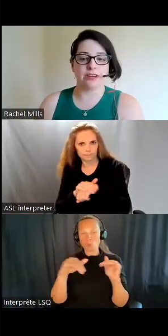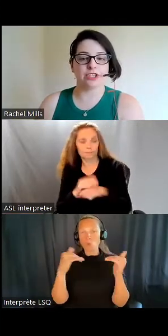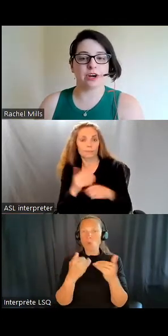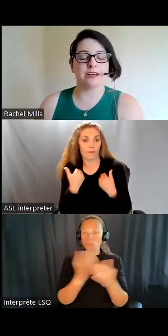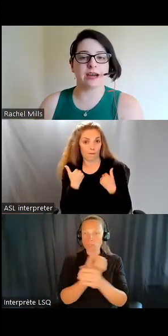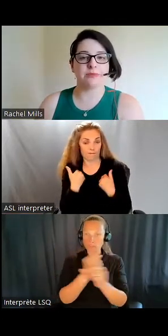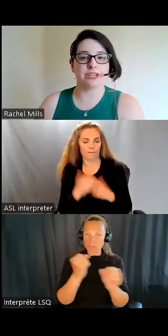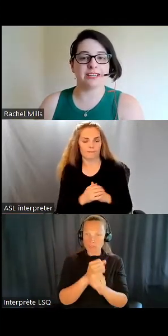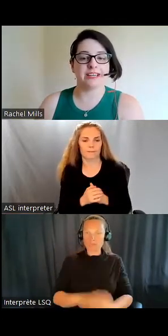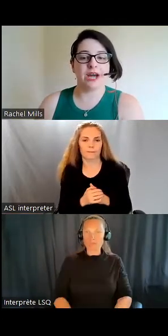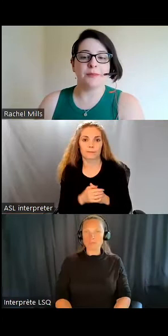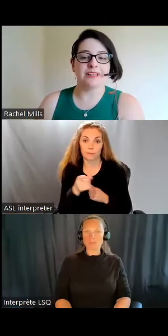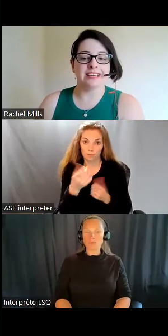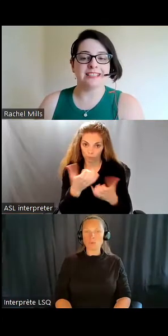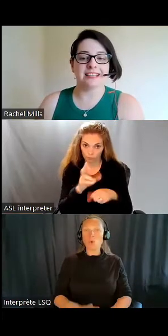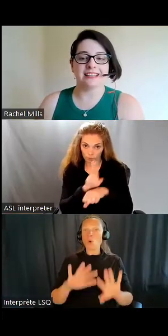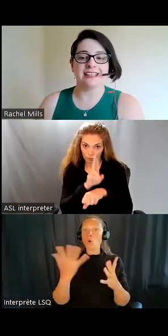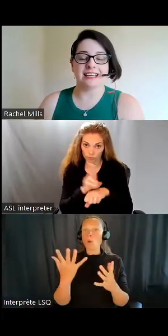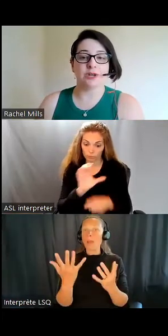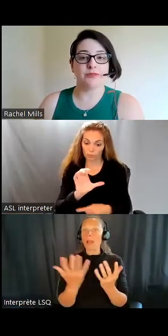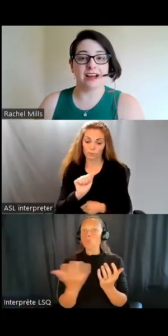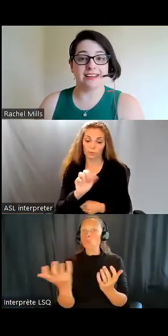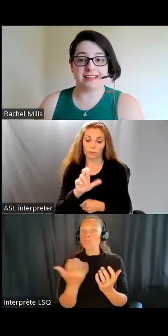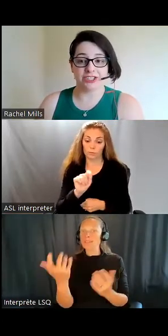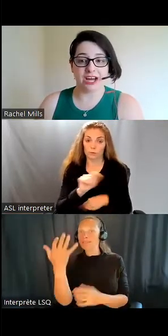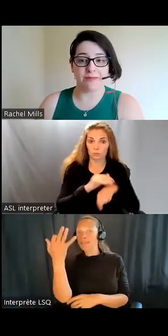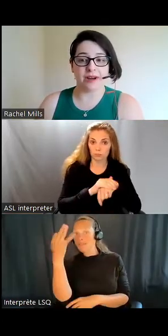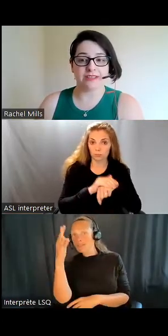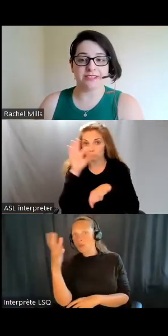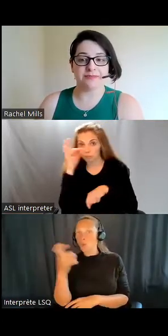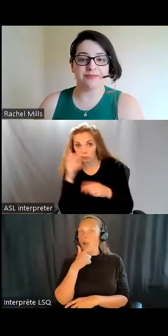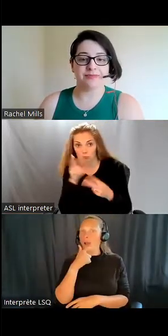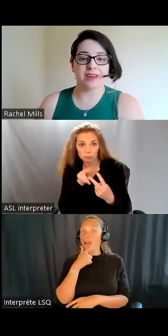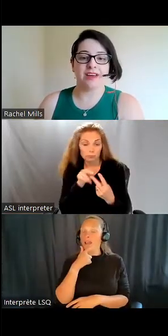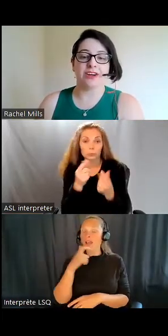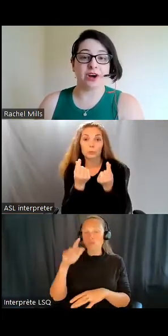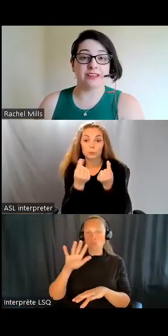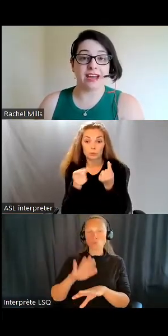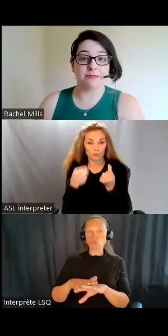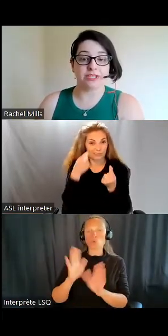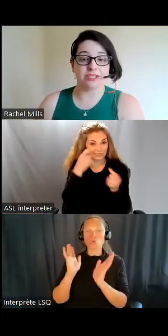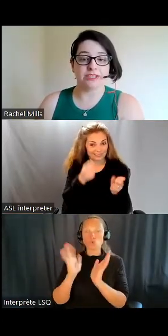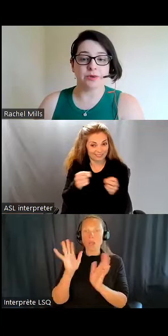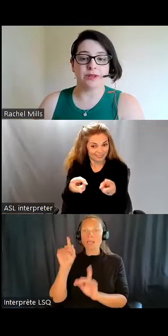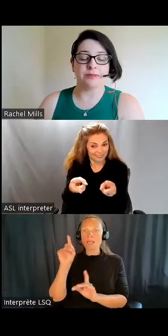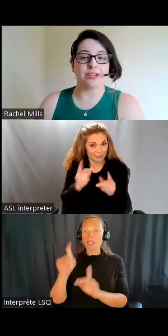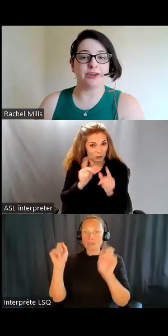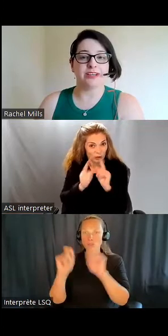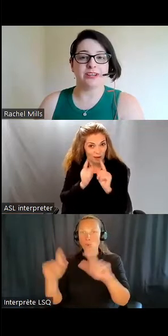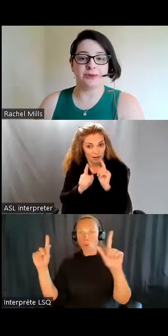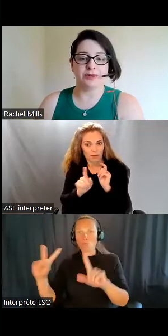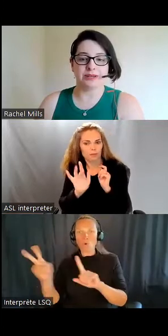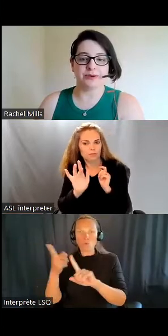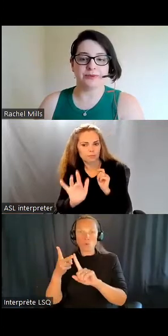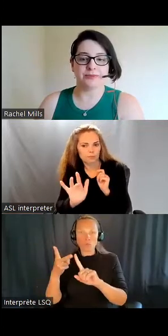Pour activer le sous-titrage anglais ou français carte, veuillez cliquer sur le lien fourni dans la boîte de discussion. Les